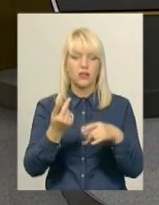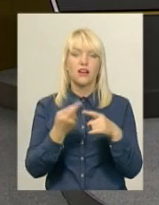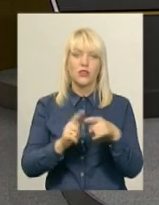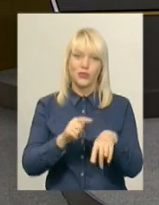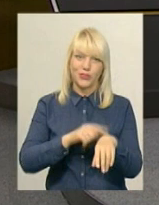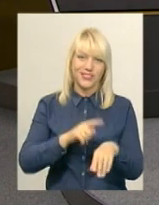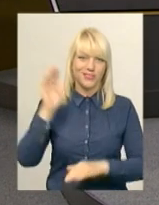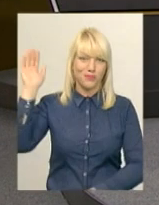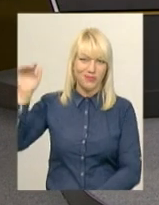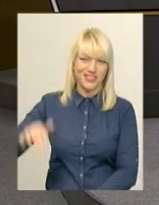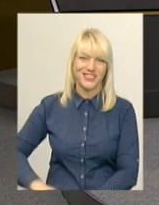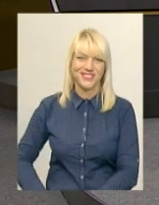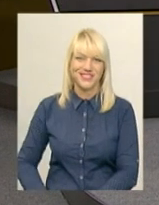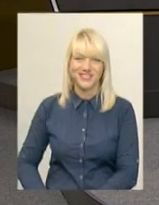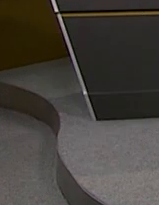годину. Побачимось!